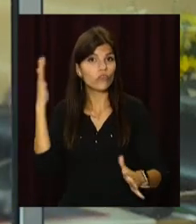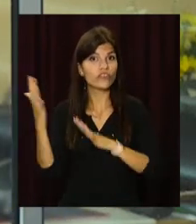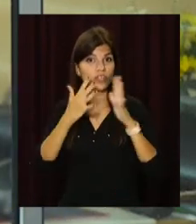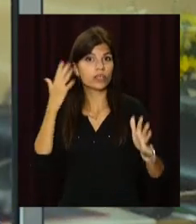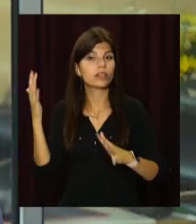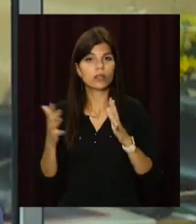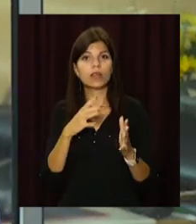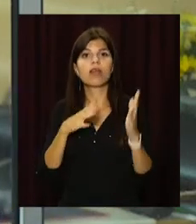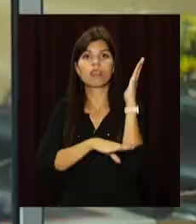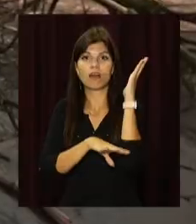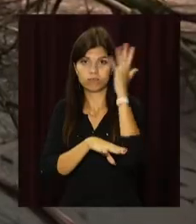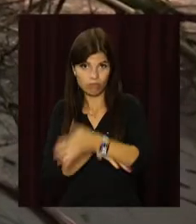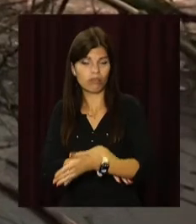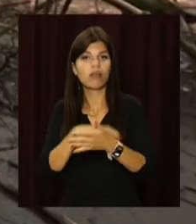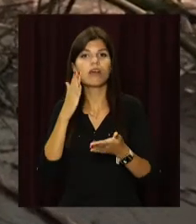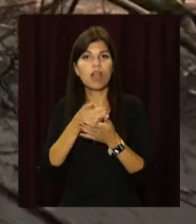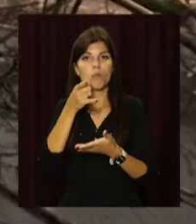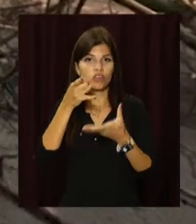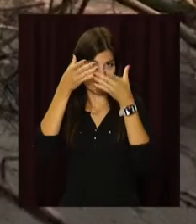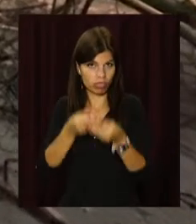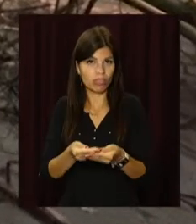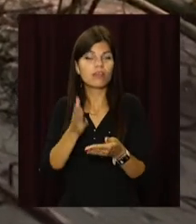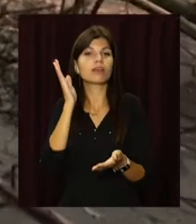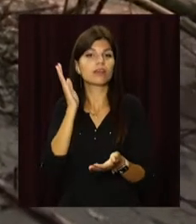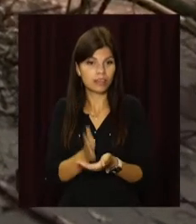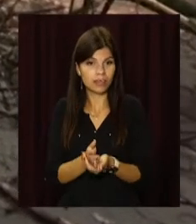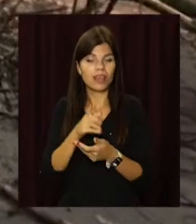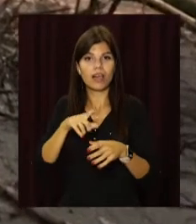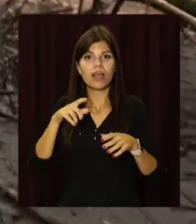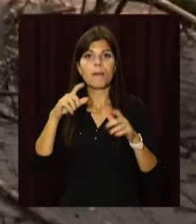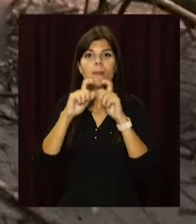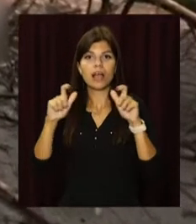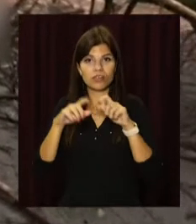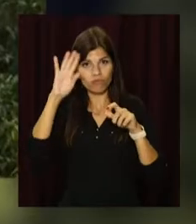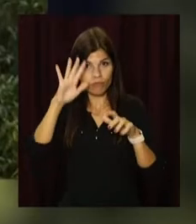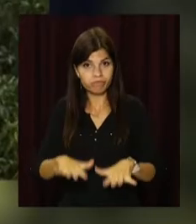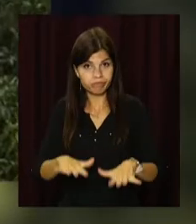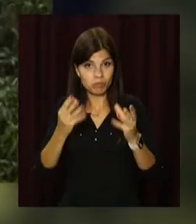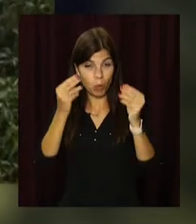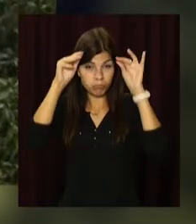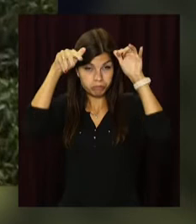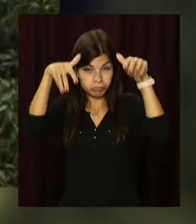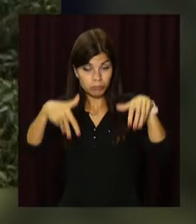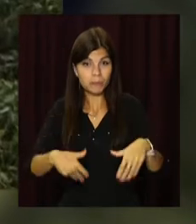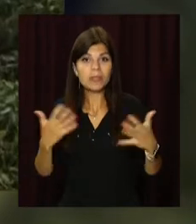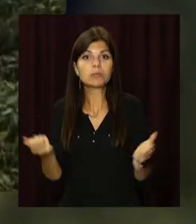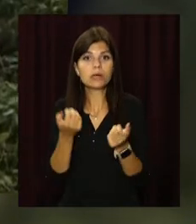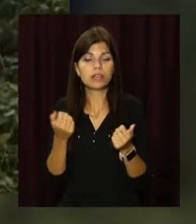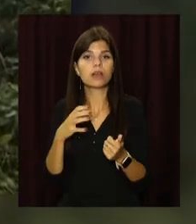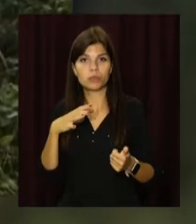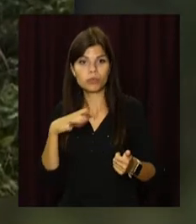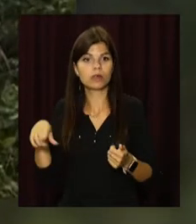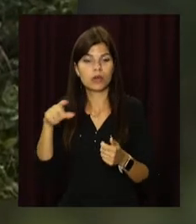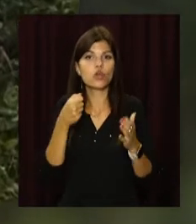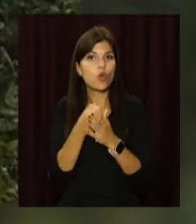Наслідки – повалені дерева, розчавлені автомобілі, затоплені крамниці. Рятувальники ліквідовували наслідки негоди